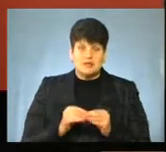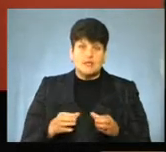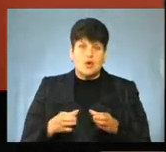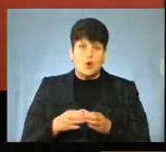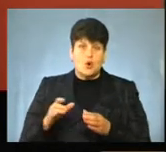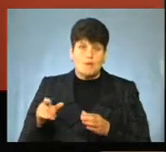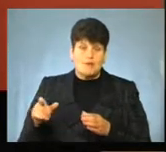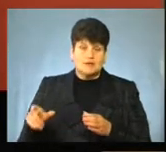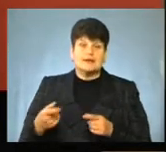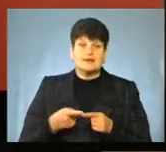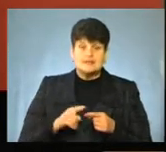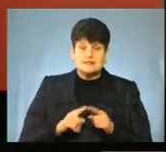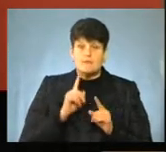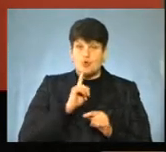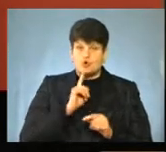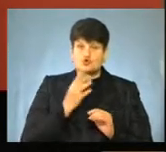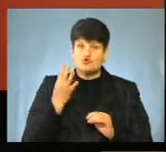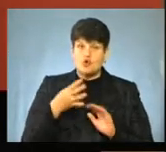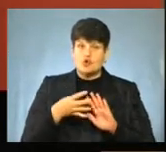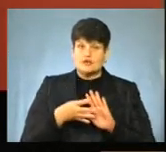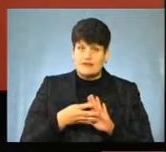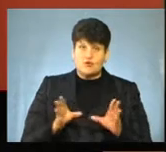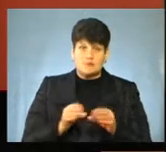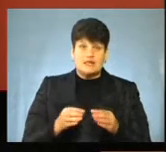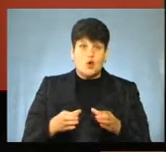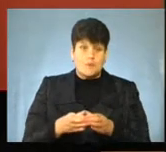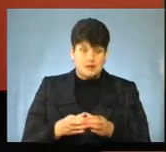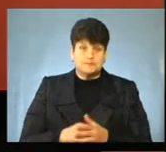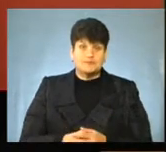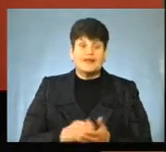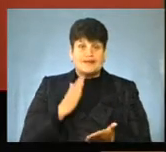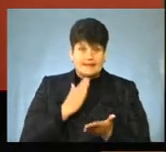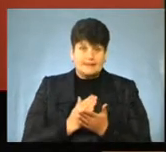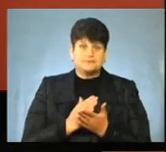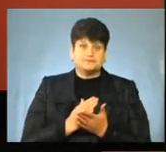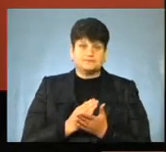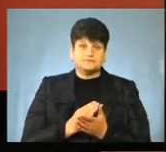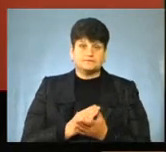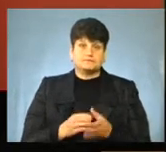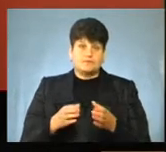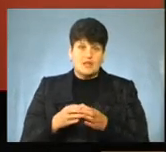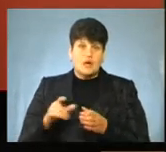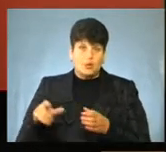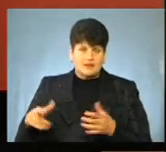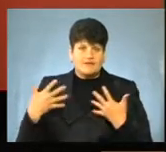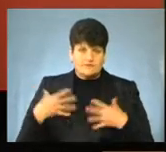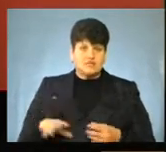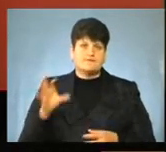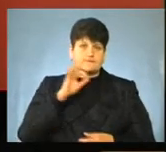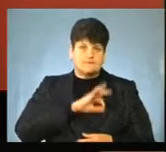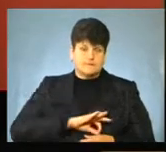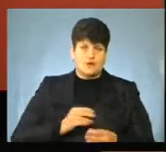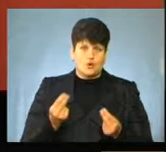громади, поки що це 49 об'єднаних громад. Скажіть, чи є громади, які вже освоїли ці кошти,